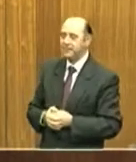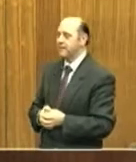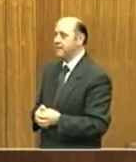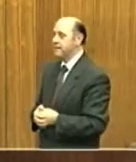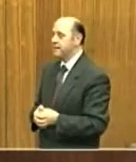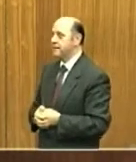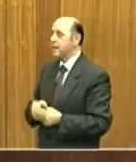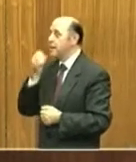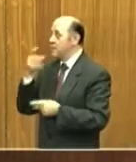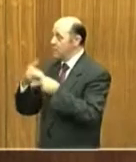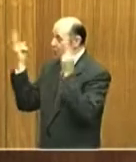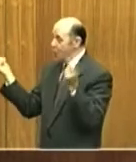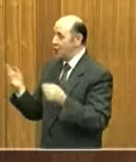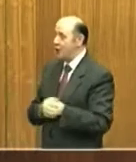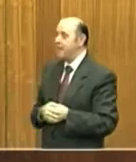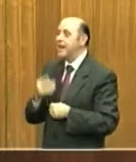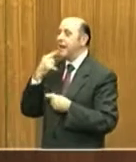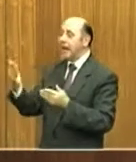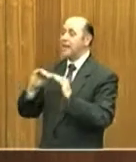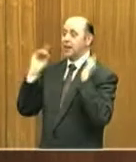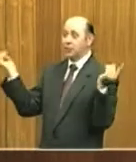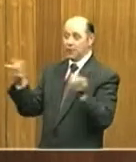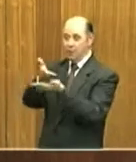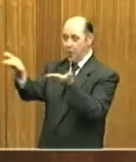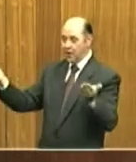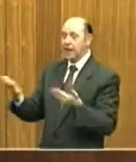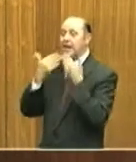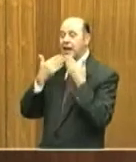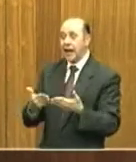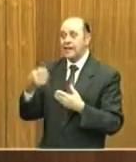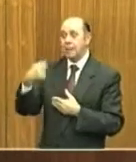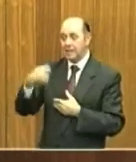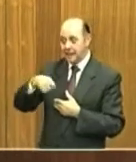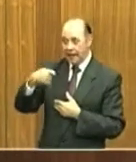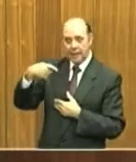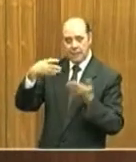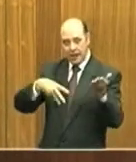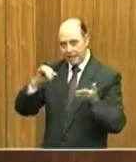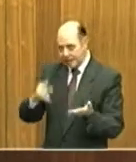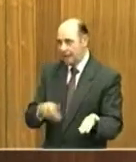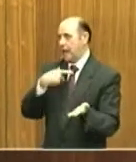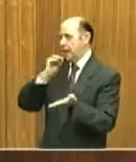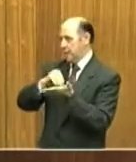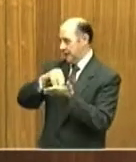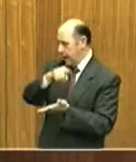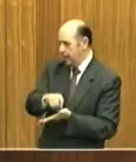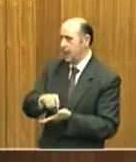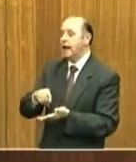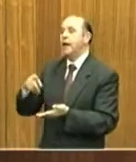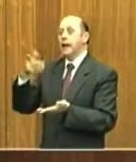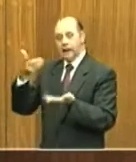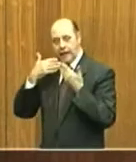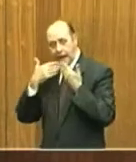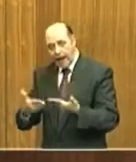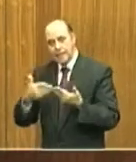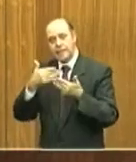Buongiorno, grazie a tutti voi, grazie al Presidente Marazzini di essere qui con noi, grazie al Reverendo Rettore Carlo Nanni,